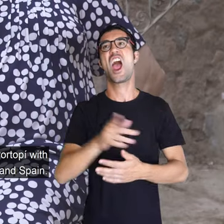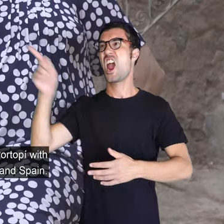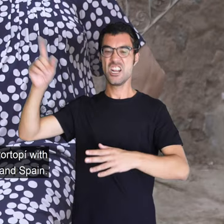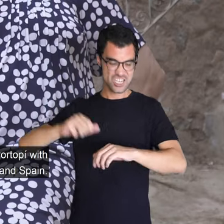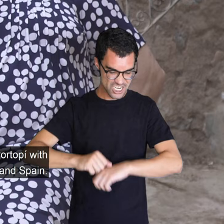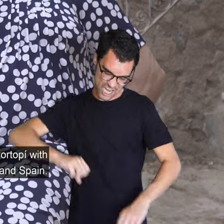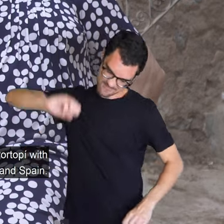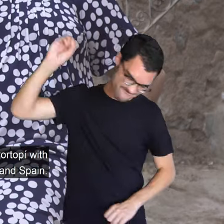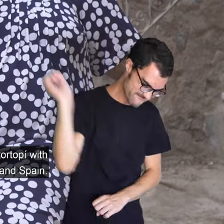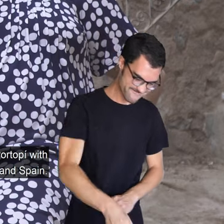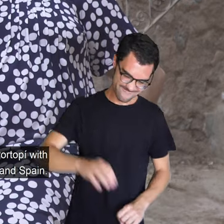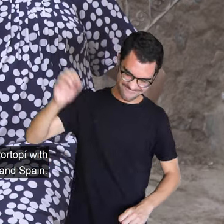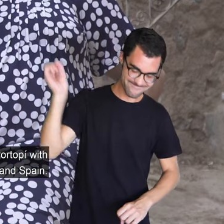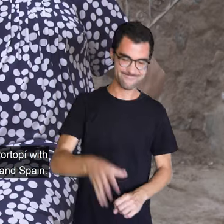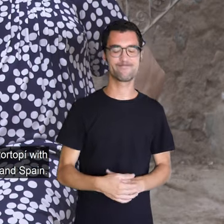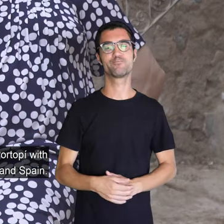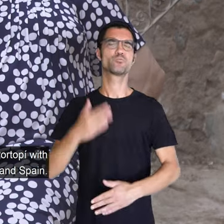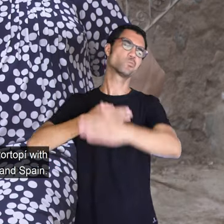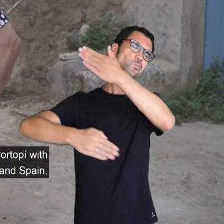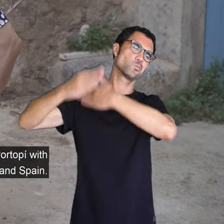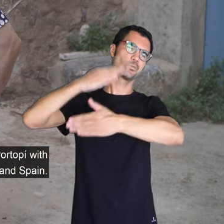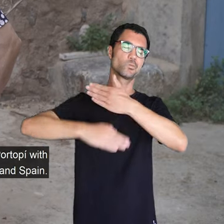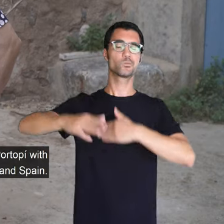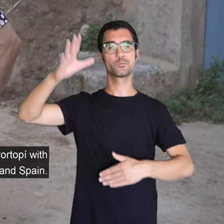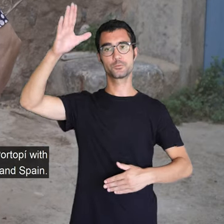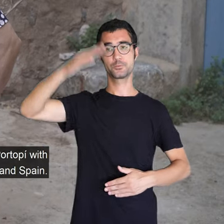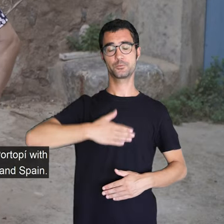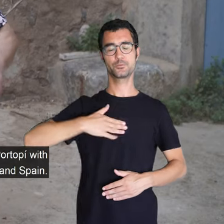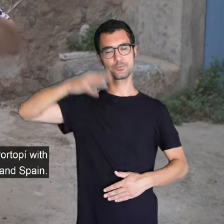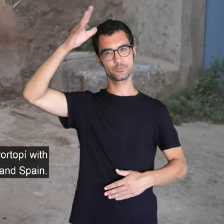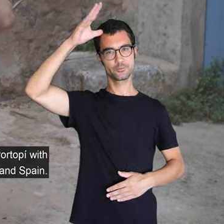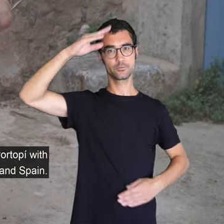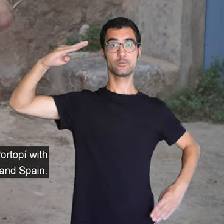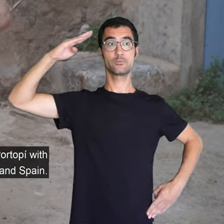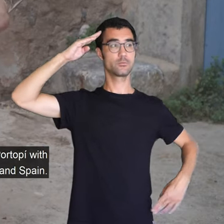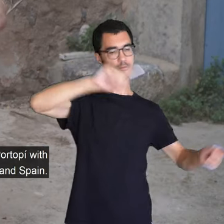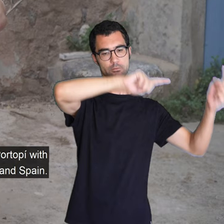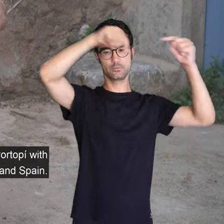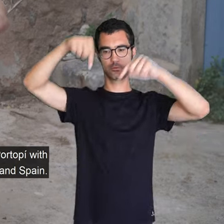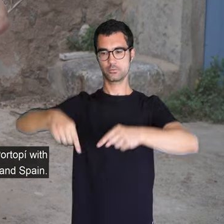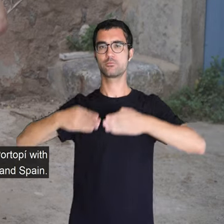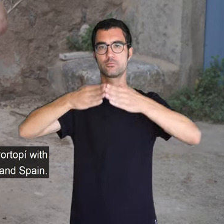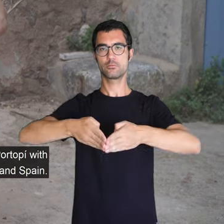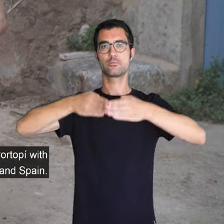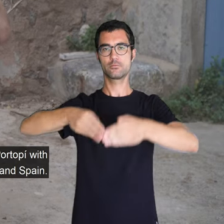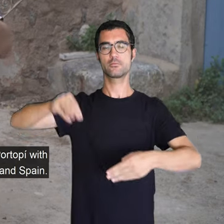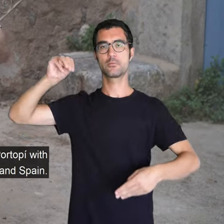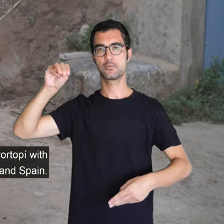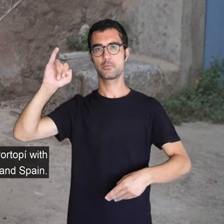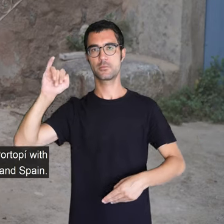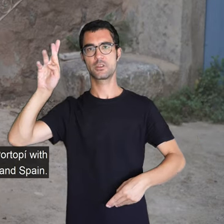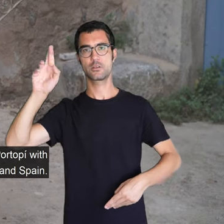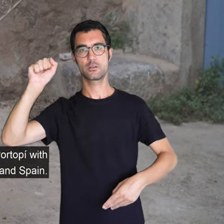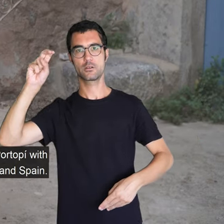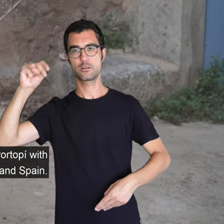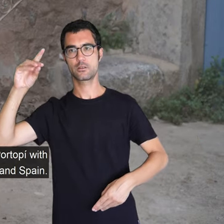Mon pare va venir aquí, destinat amb el Miranda, va anar a Porto Pi, i el destinaren a Porto Pi, amb